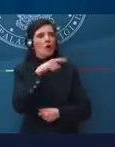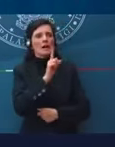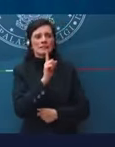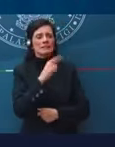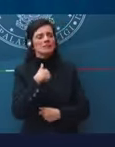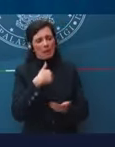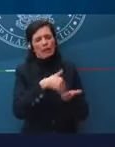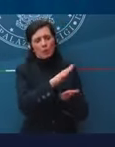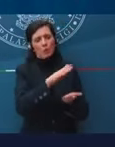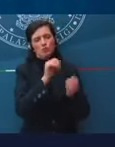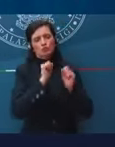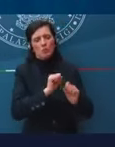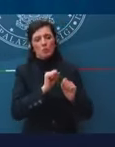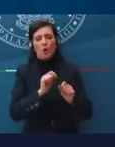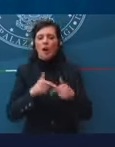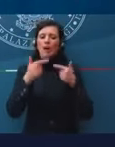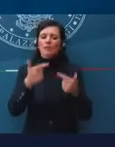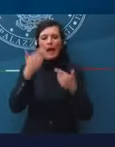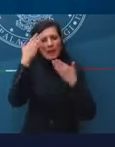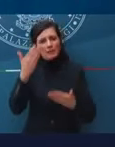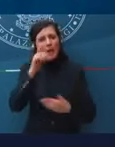propria identità né all'Italia.